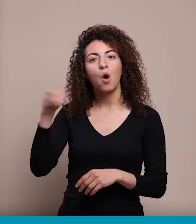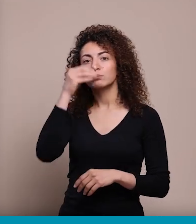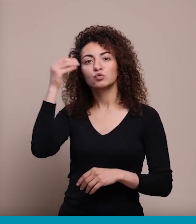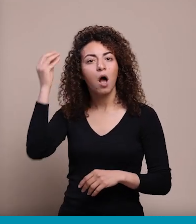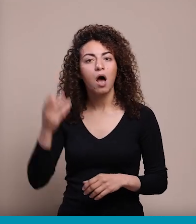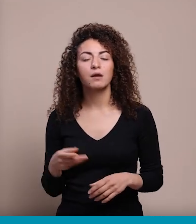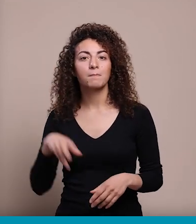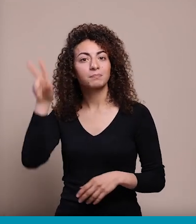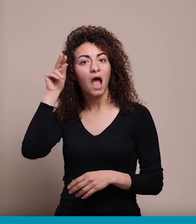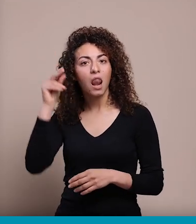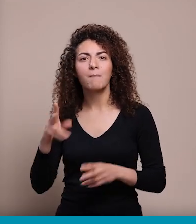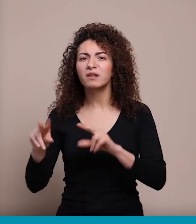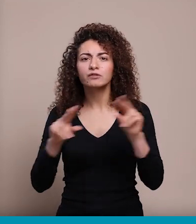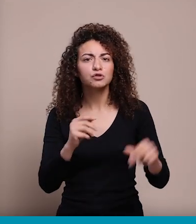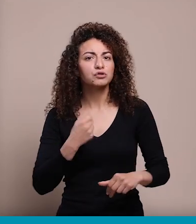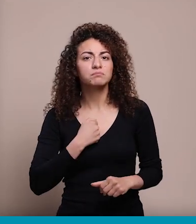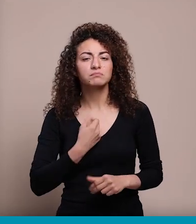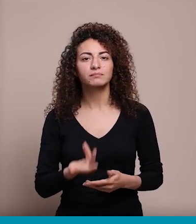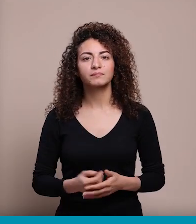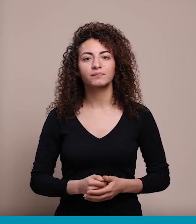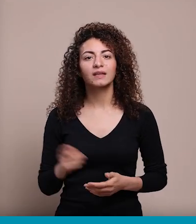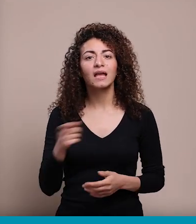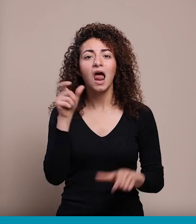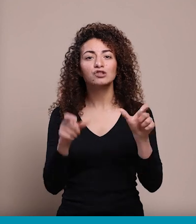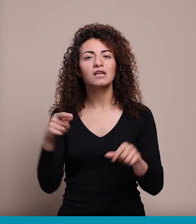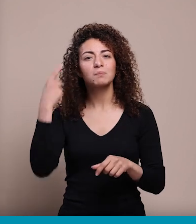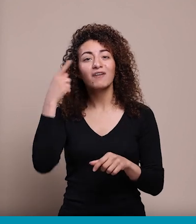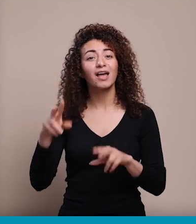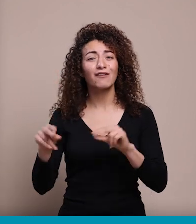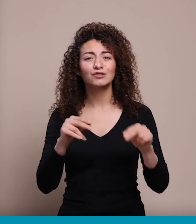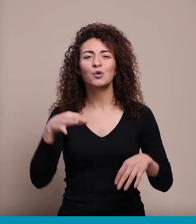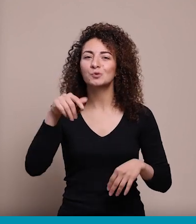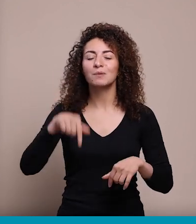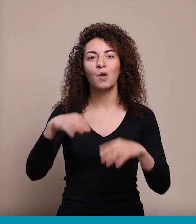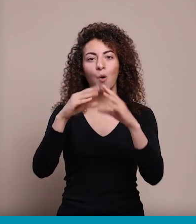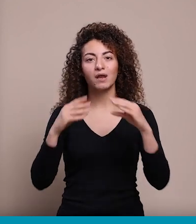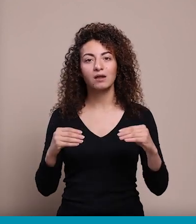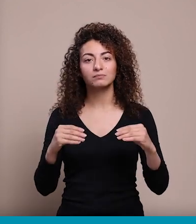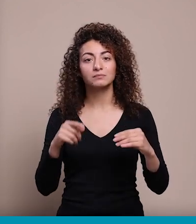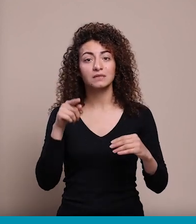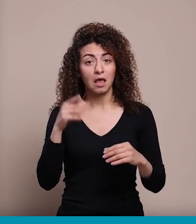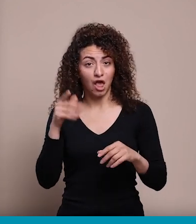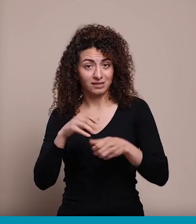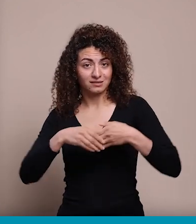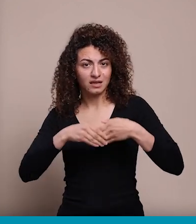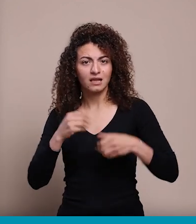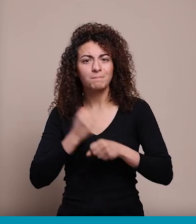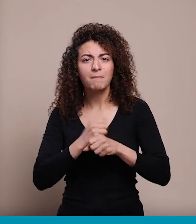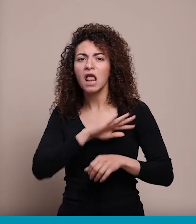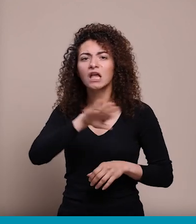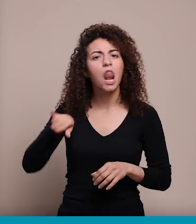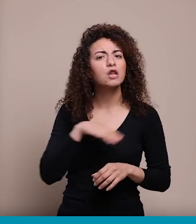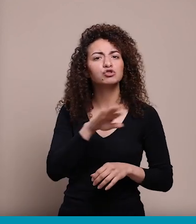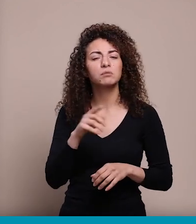يجوا يدرسوا مثلنا نفس الشي أصلا كل العالم هيكي بفكروا خصوصي بلبنان وهي قادرة تعمل كل شي لحالة